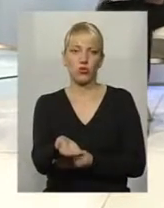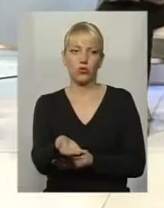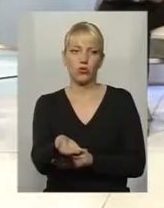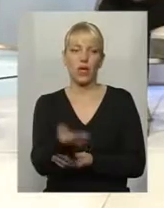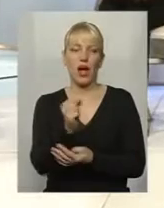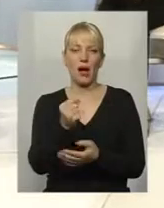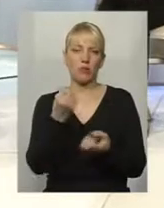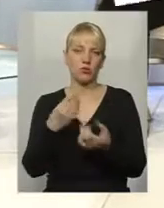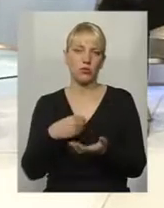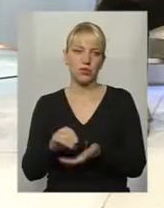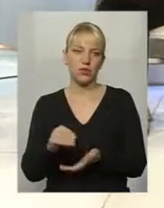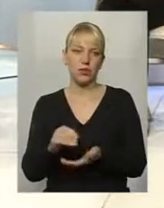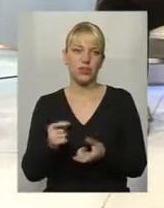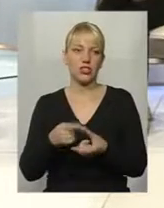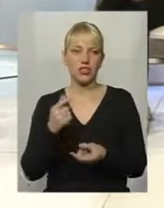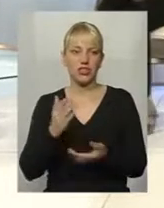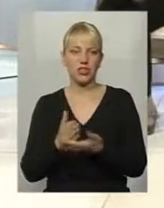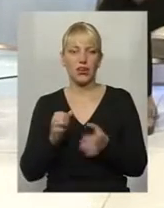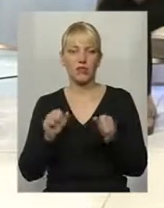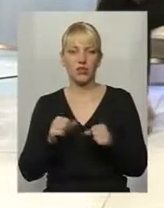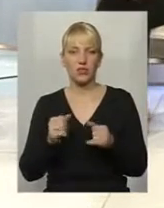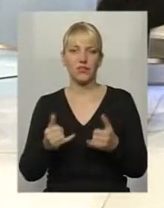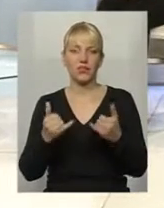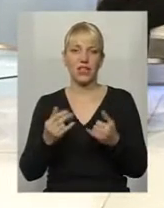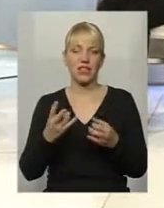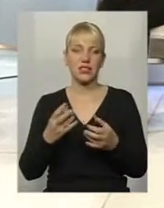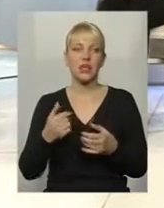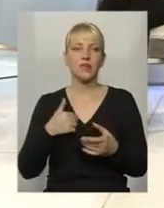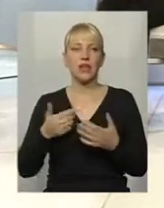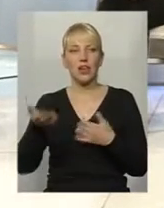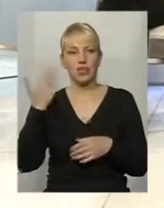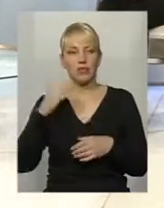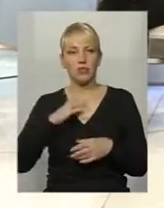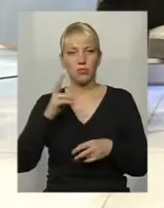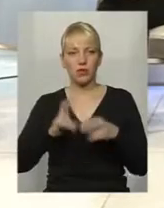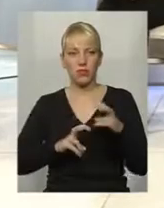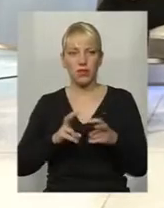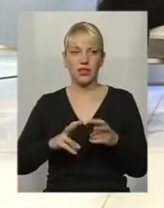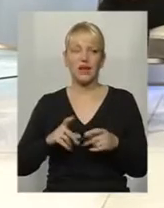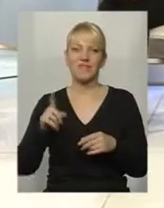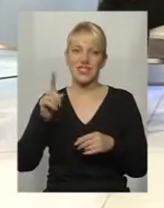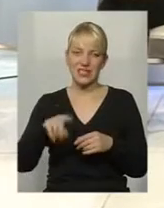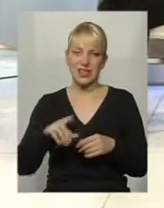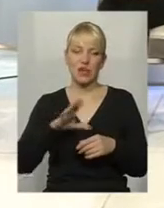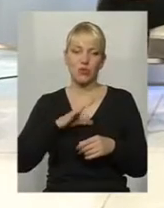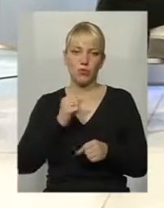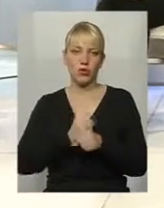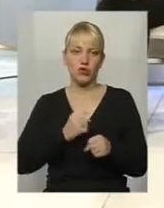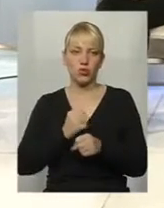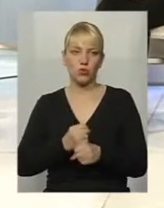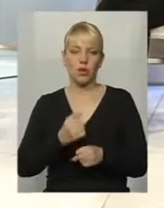придбати. Чи є можливість зараз на наших... Раніше було підприємство все-таки. Працювало воно.